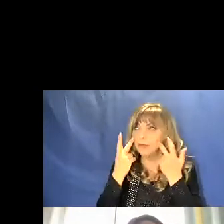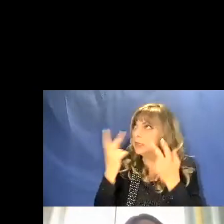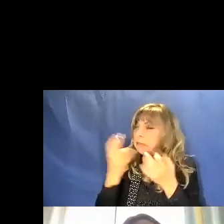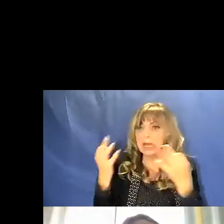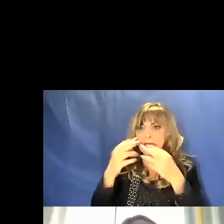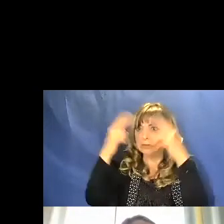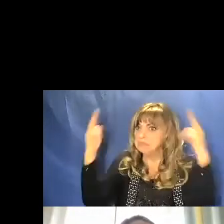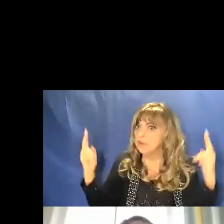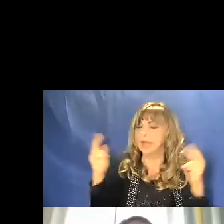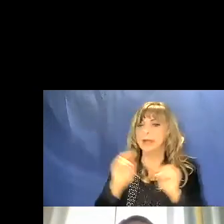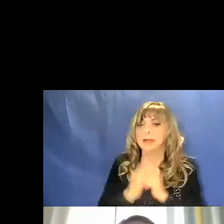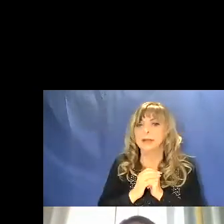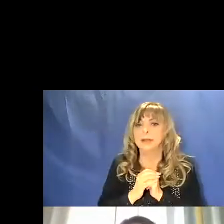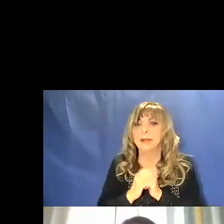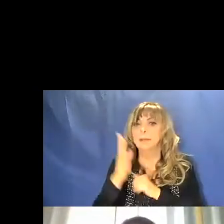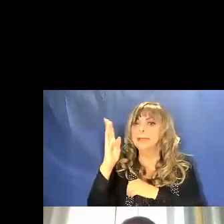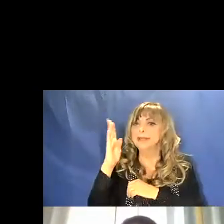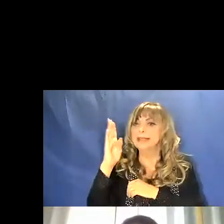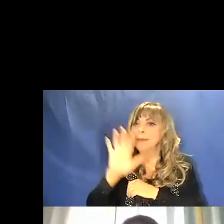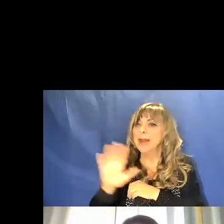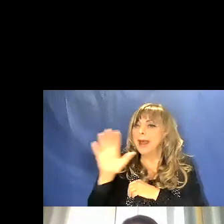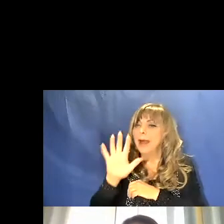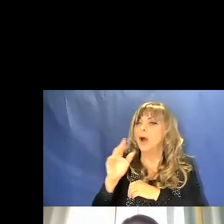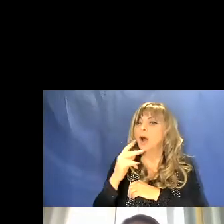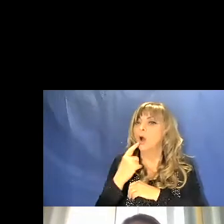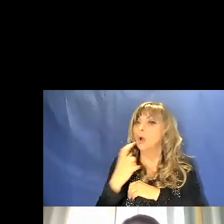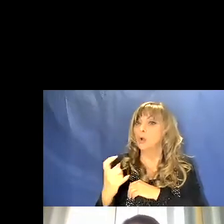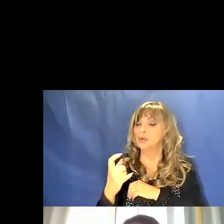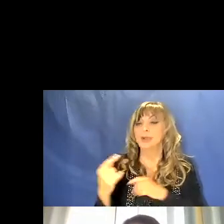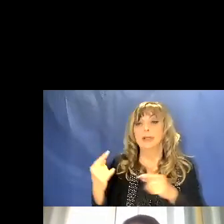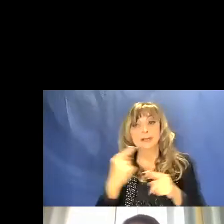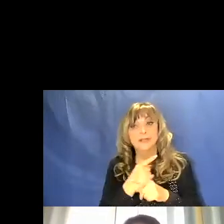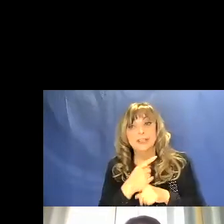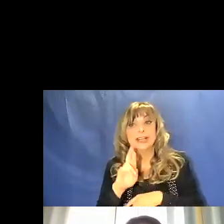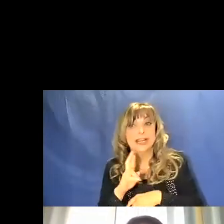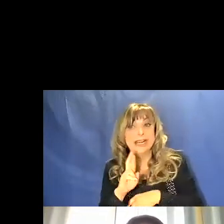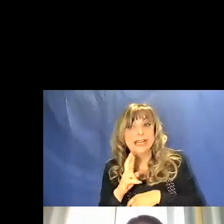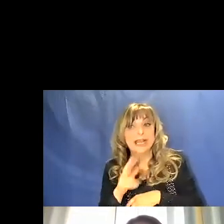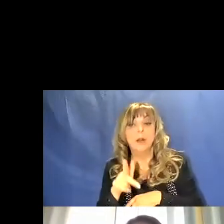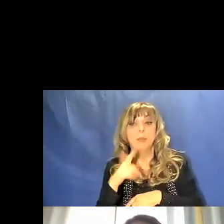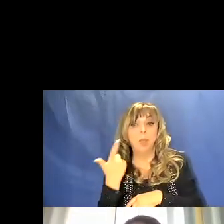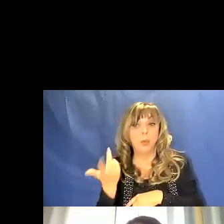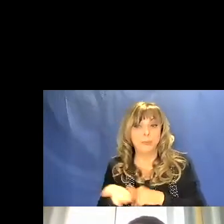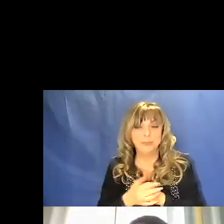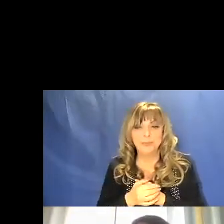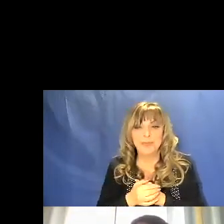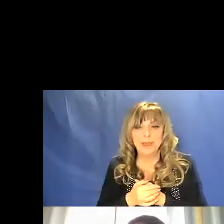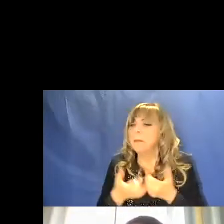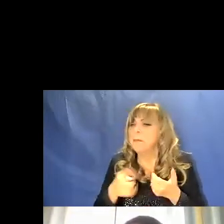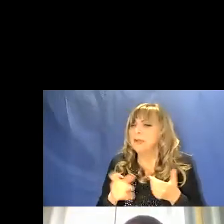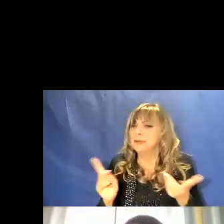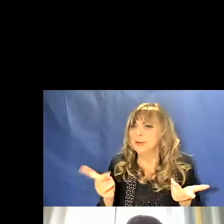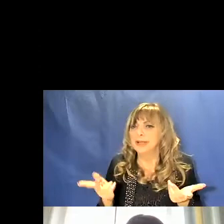Betelgeuse ci appare brillare di rosso, mentre Riegel di blu. Questo perché